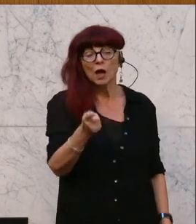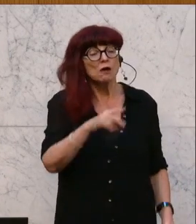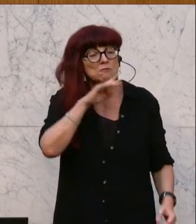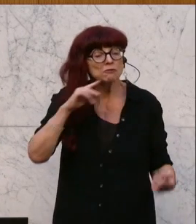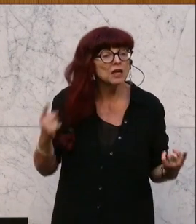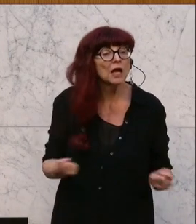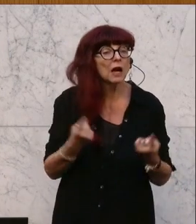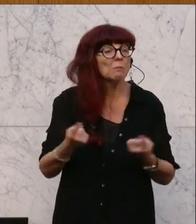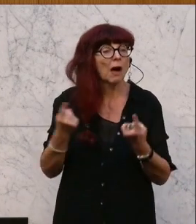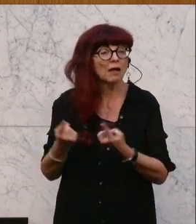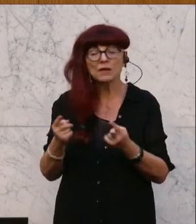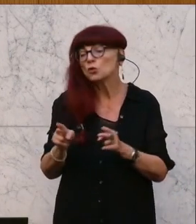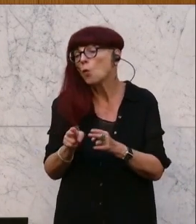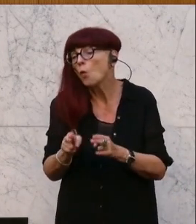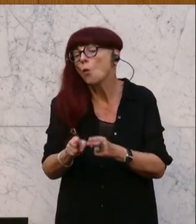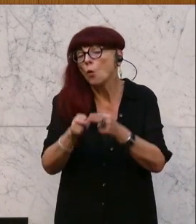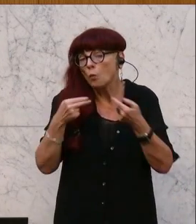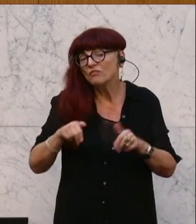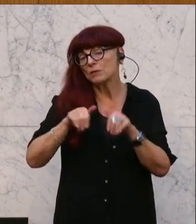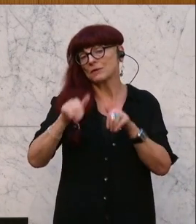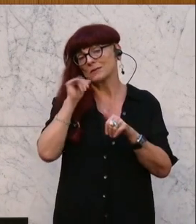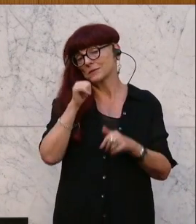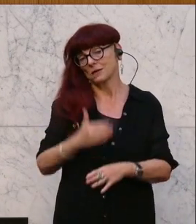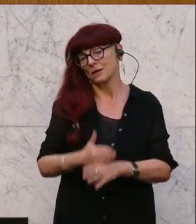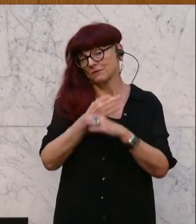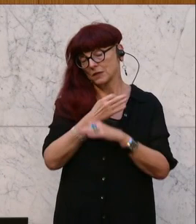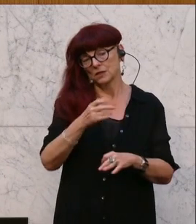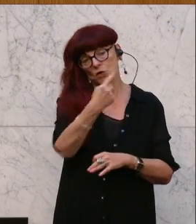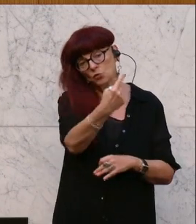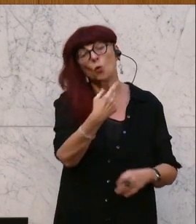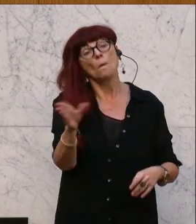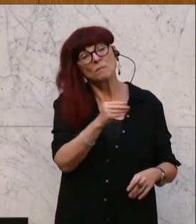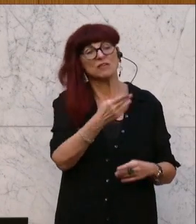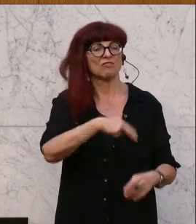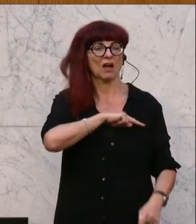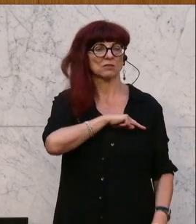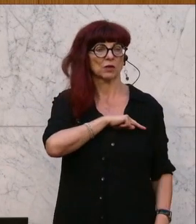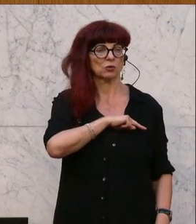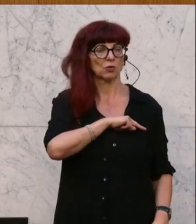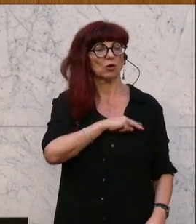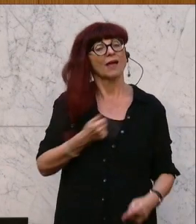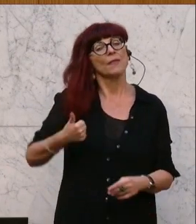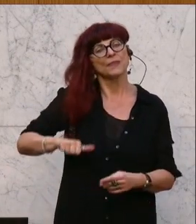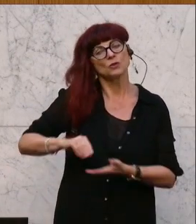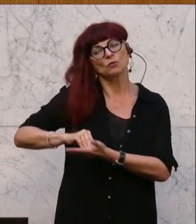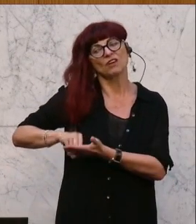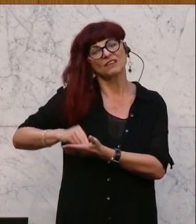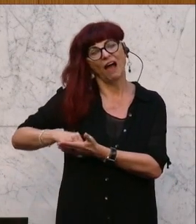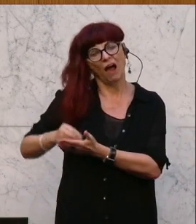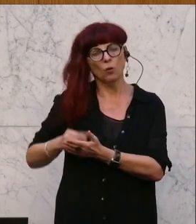der Umweltministerin einfach nicht. Es ist eure klare Mitverantwortung, Seidleiter und Postenschacher im ORF.